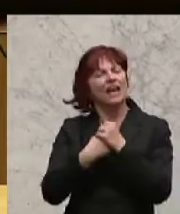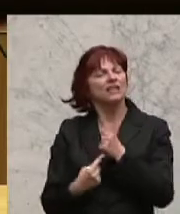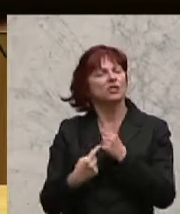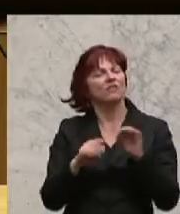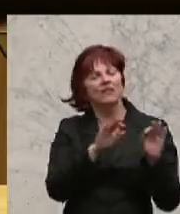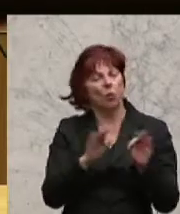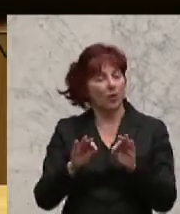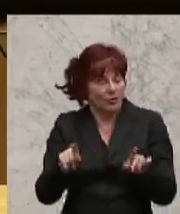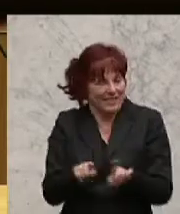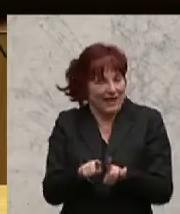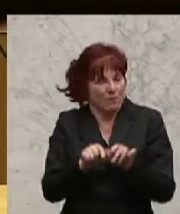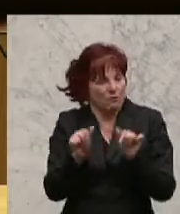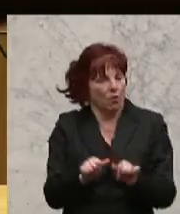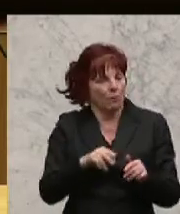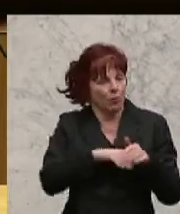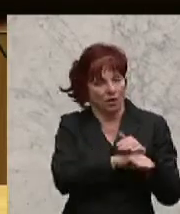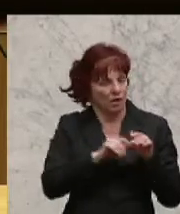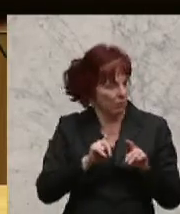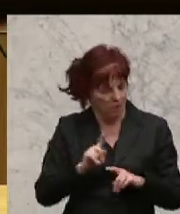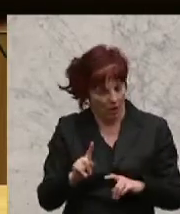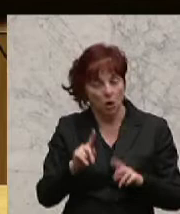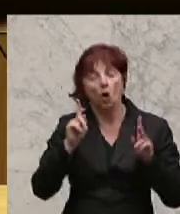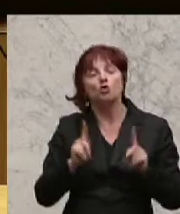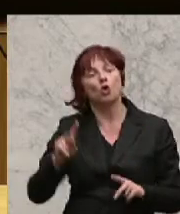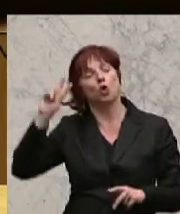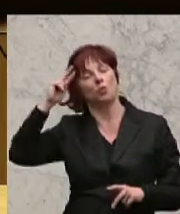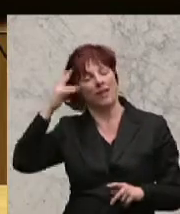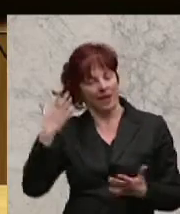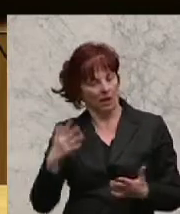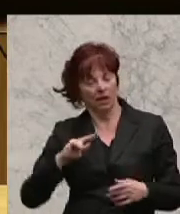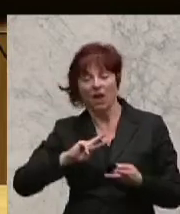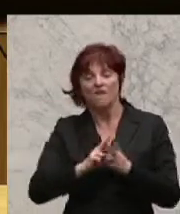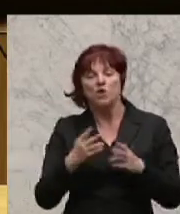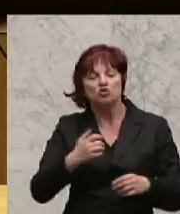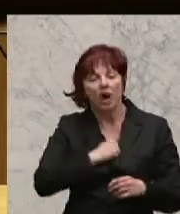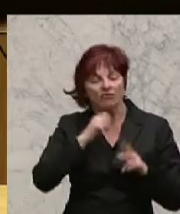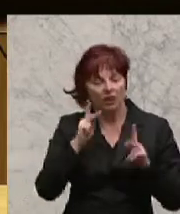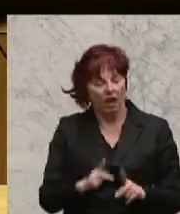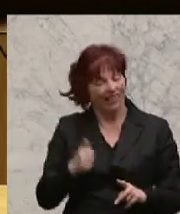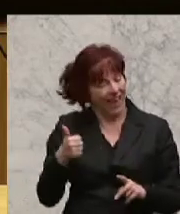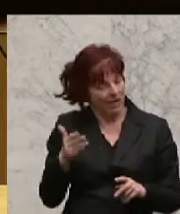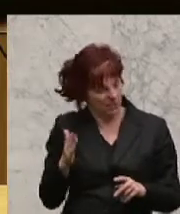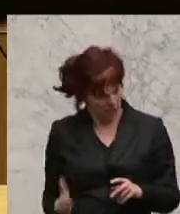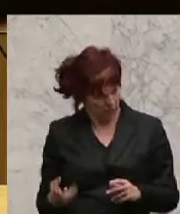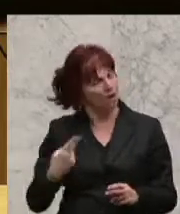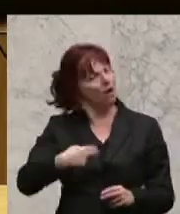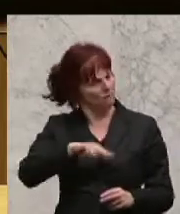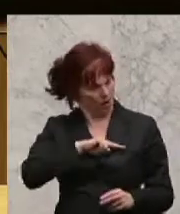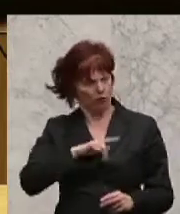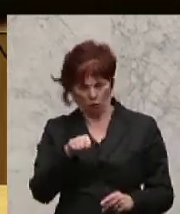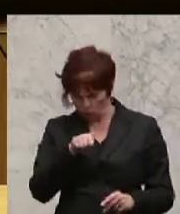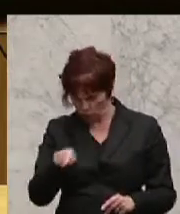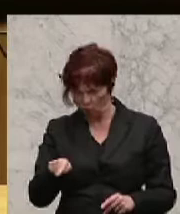da liegt. Sondern es geht eben darum, dass man dann darüber nachdenkt. Wie schafft man es, dass man hier einerseits Verantwortlichkeit eben sehr wohl